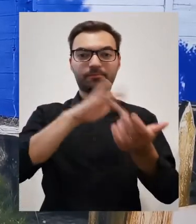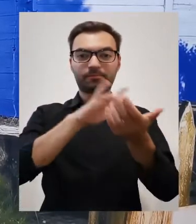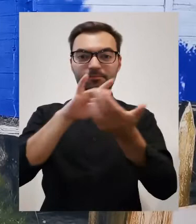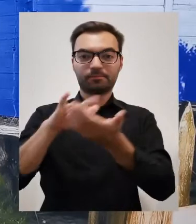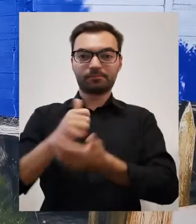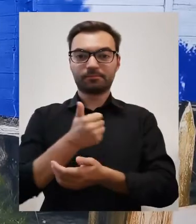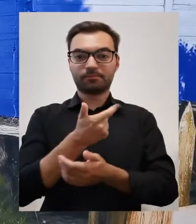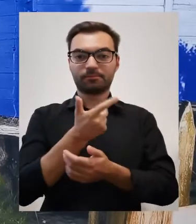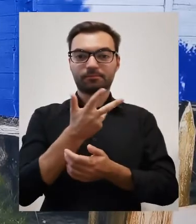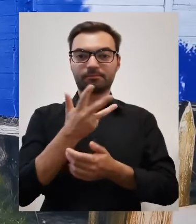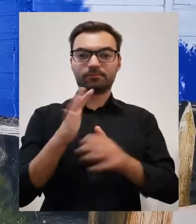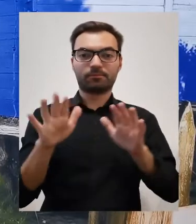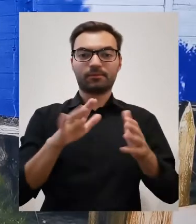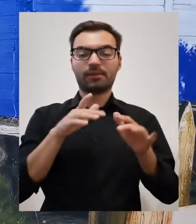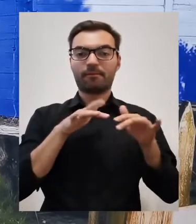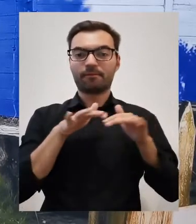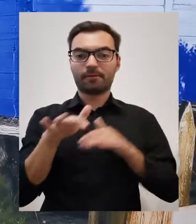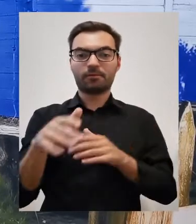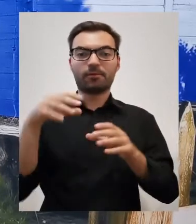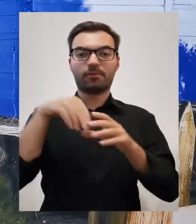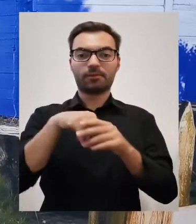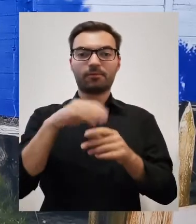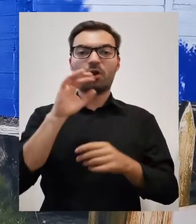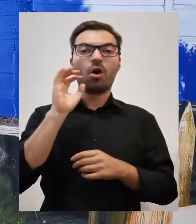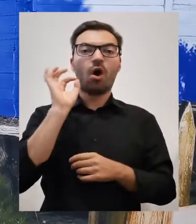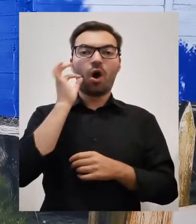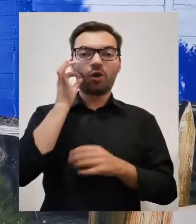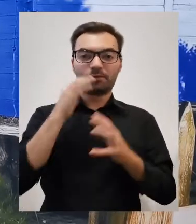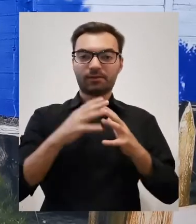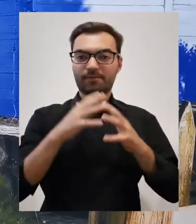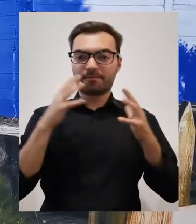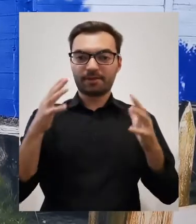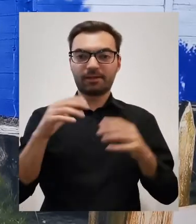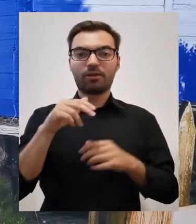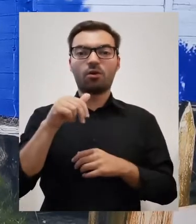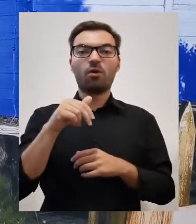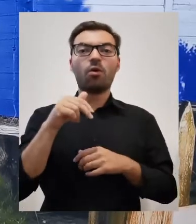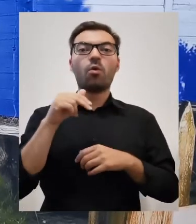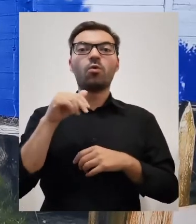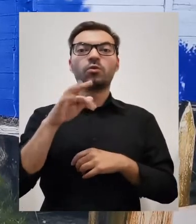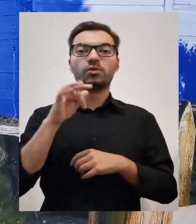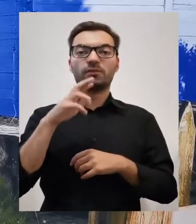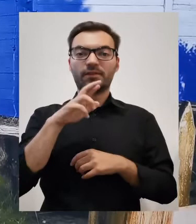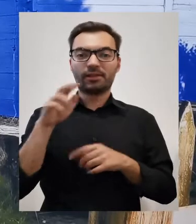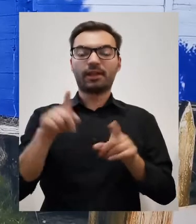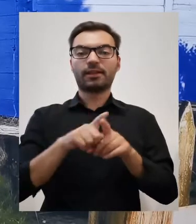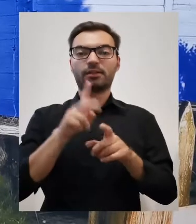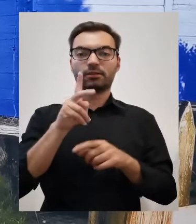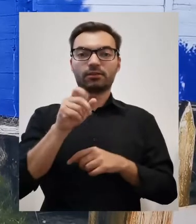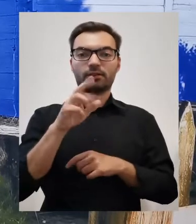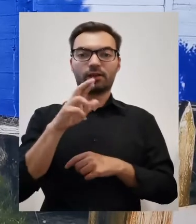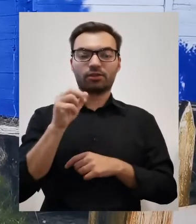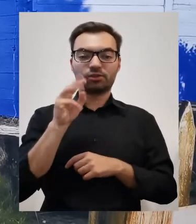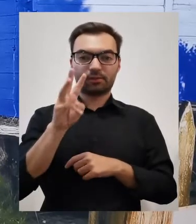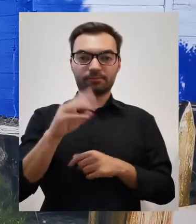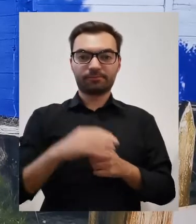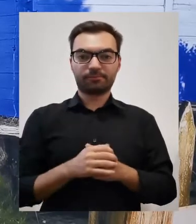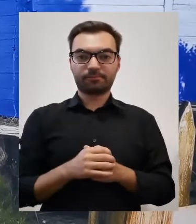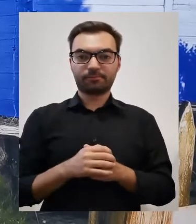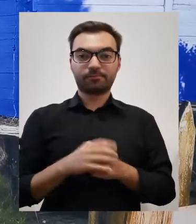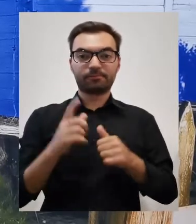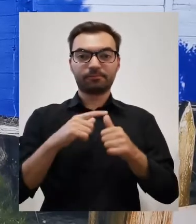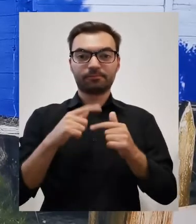obwiedziliśmy kilka miejscowości nad Wisłą, m.in. Otwock Wielki, Świder i Karczew,